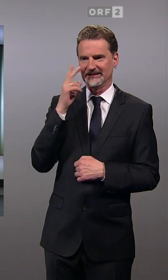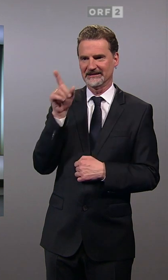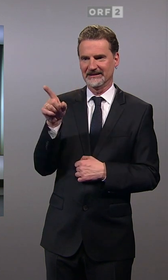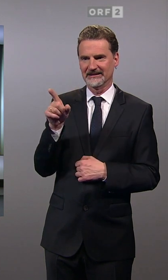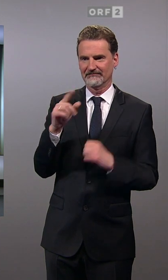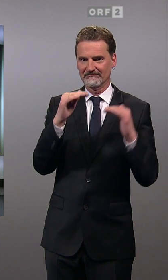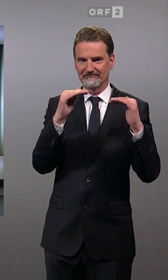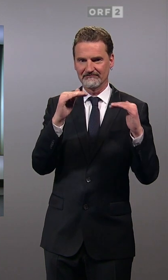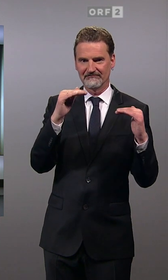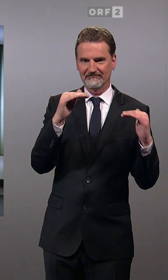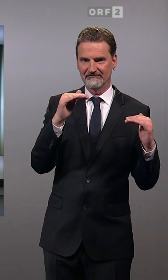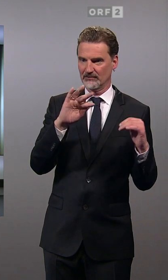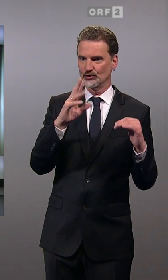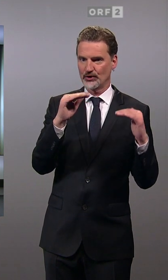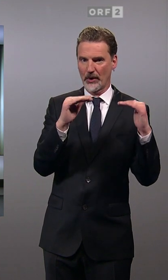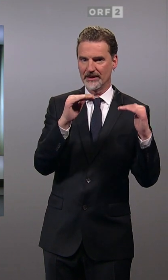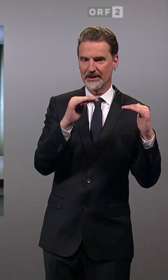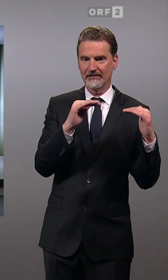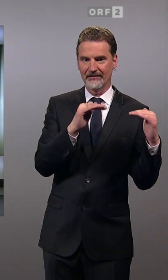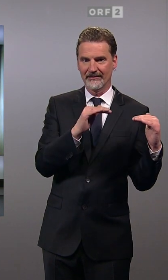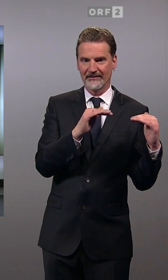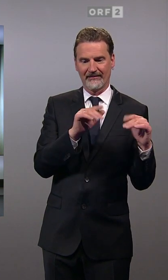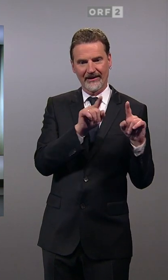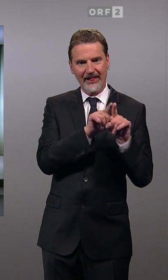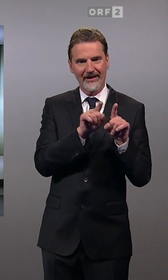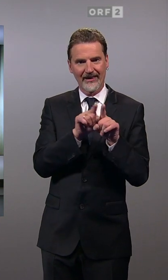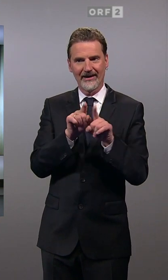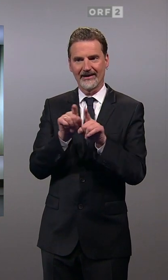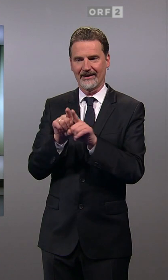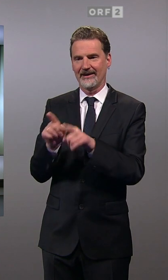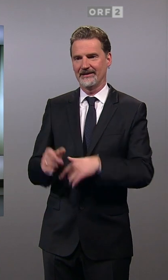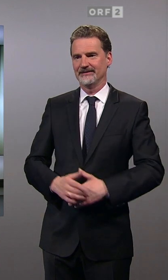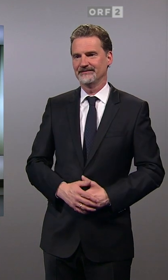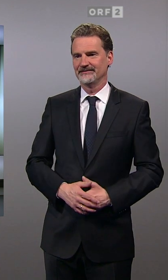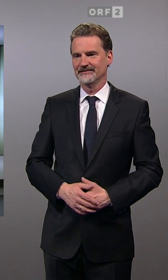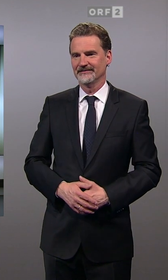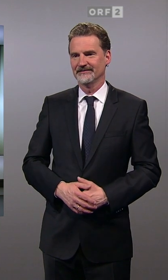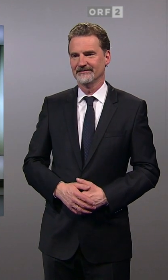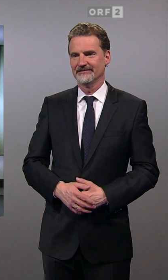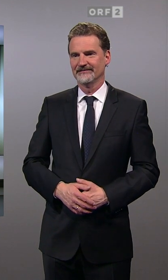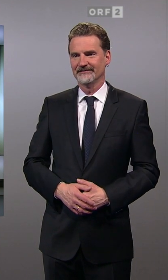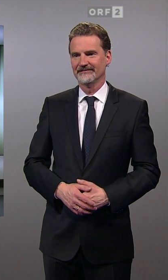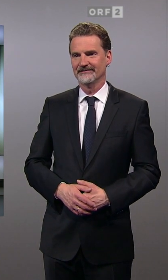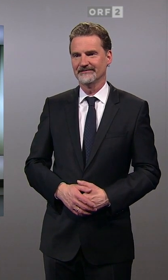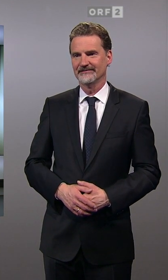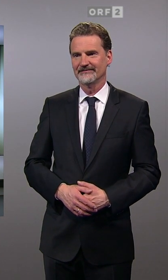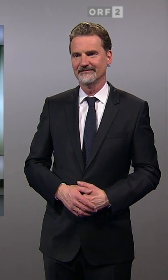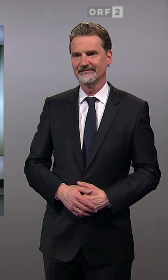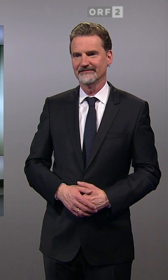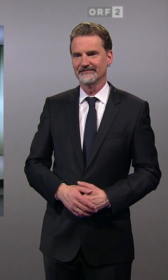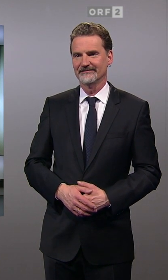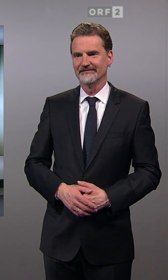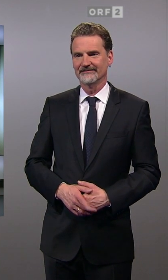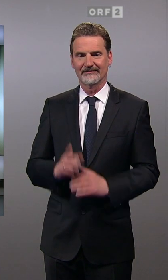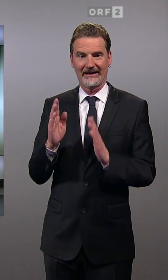Sie sehen es hier sehr schön, bei den Säulen am nächsten beim Landeswahlergebnis gelegen.